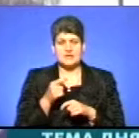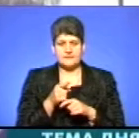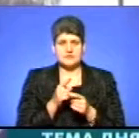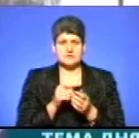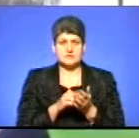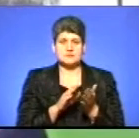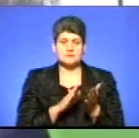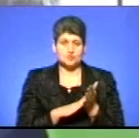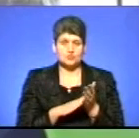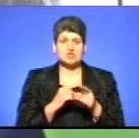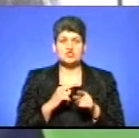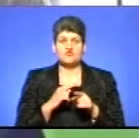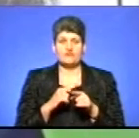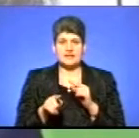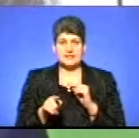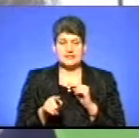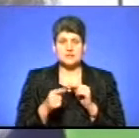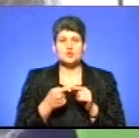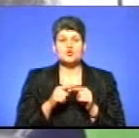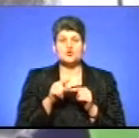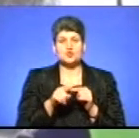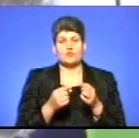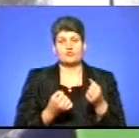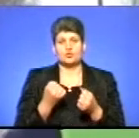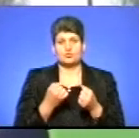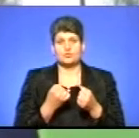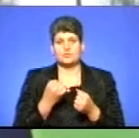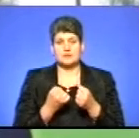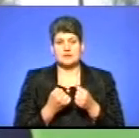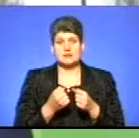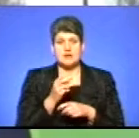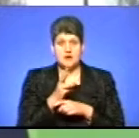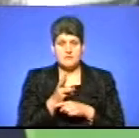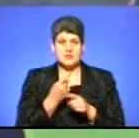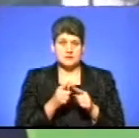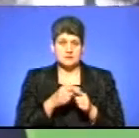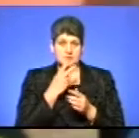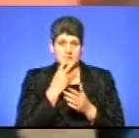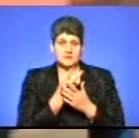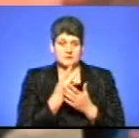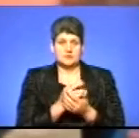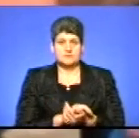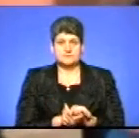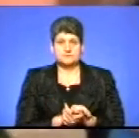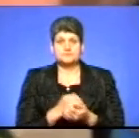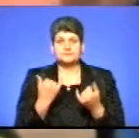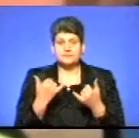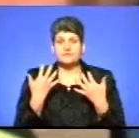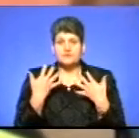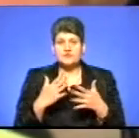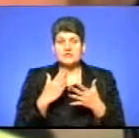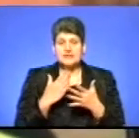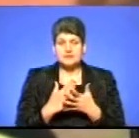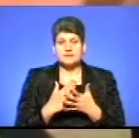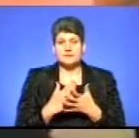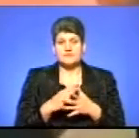фіксує швидкість цього автомобіля безпосередньо. І на камері це видно. Зараз вже він пройшов відповідні